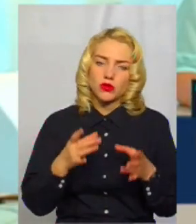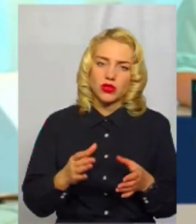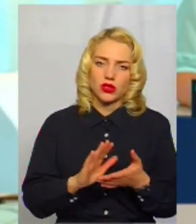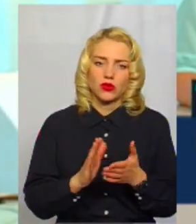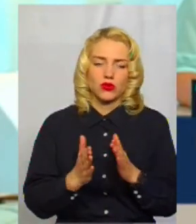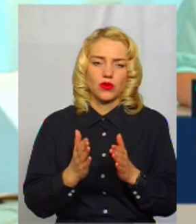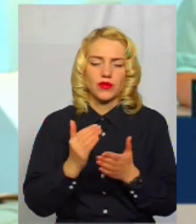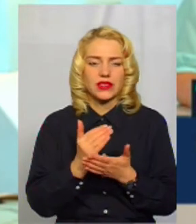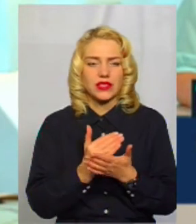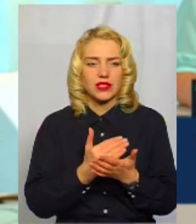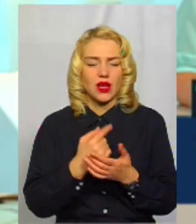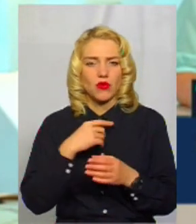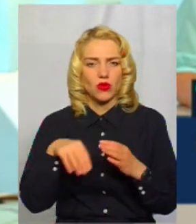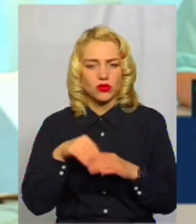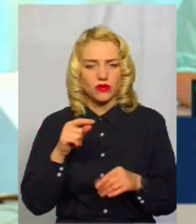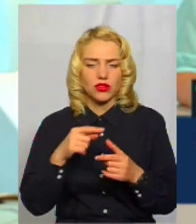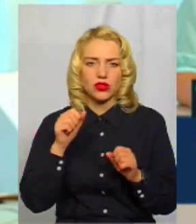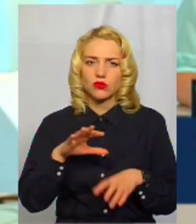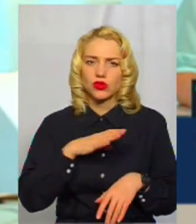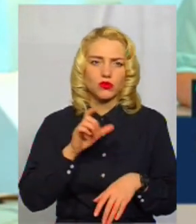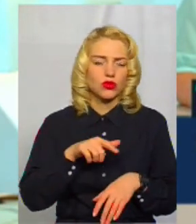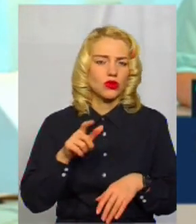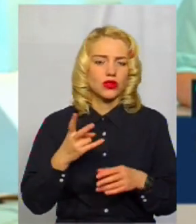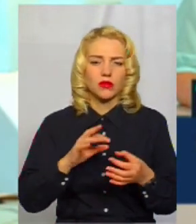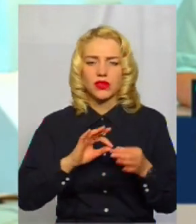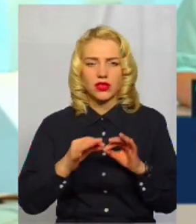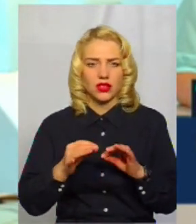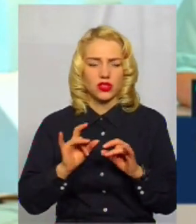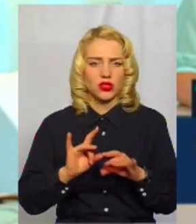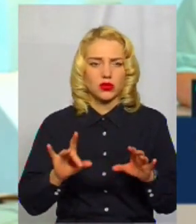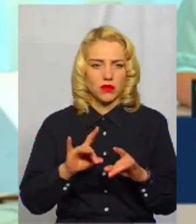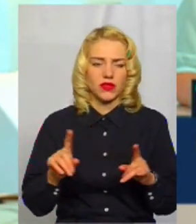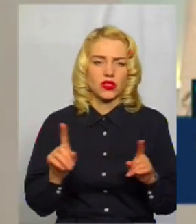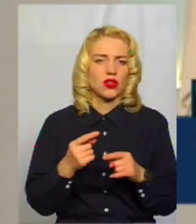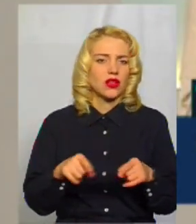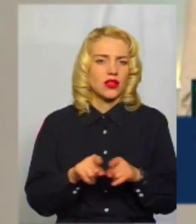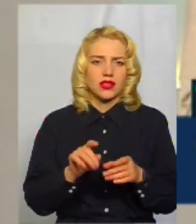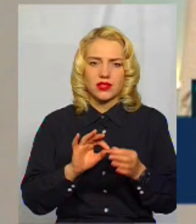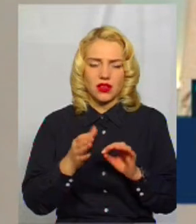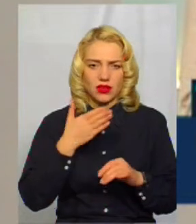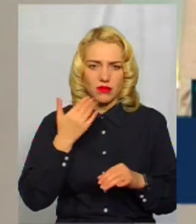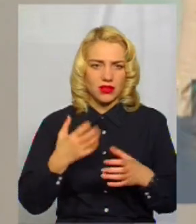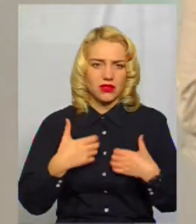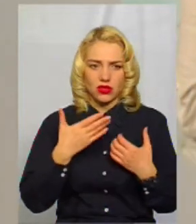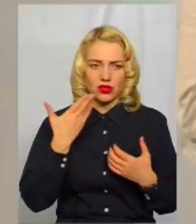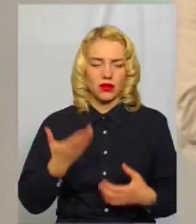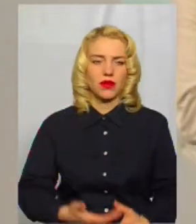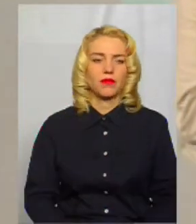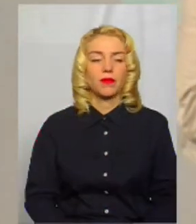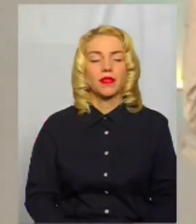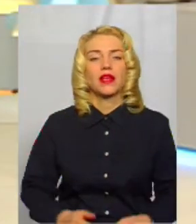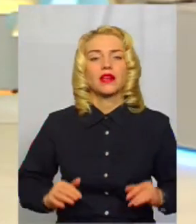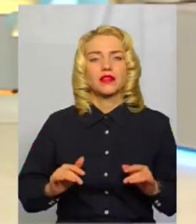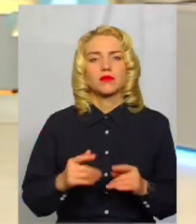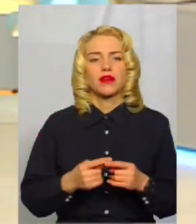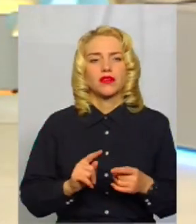голосування? Чи можливо людям потрібно більше детальніше розповісти, що це не так складно і не так страшно? Справа